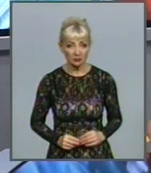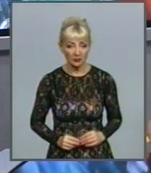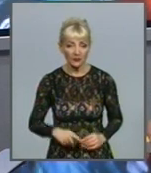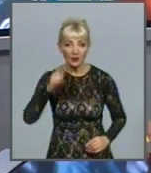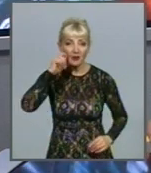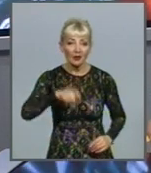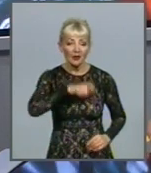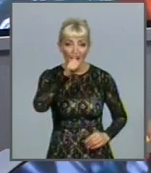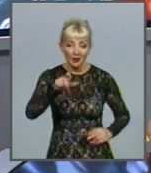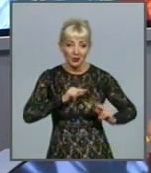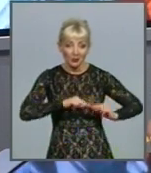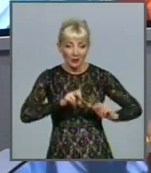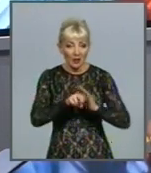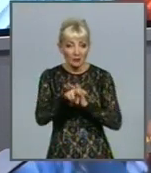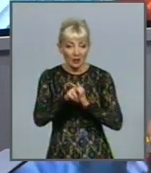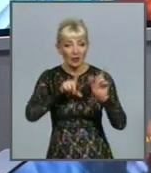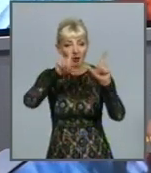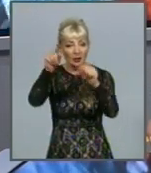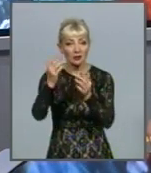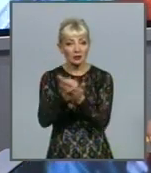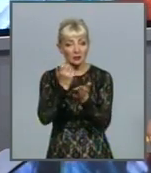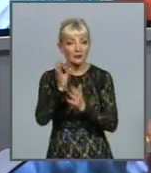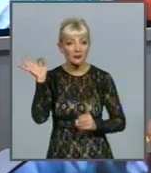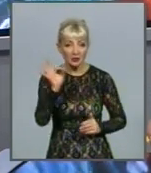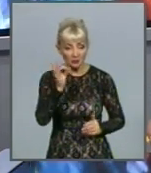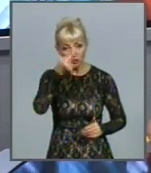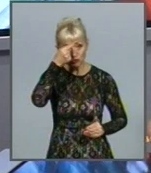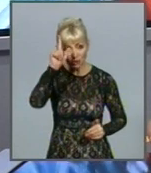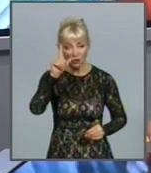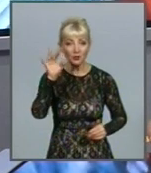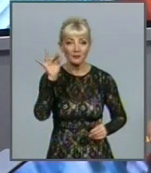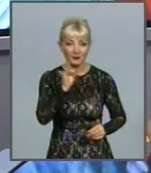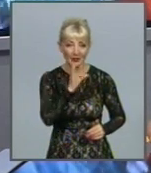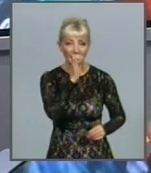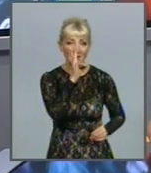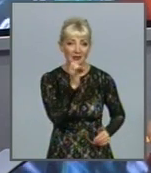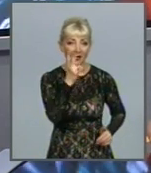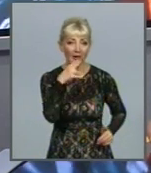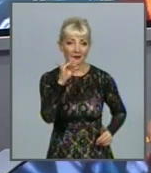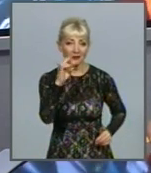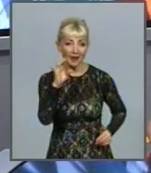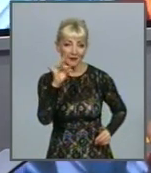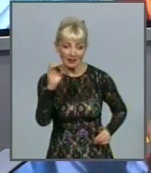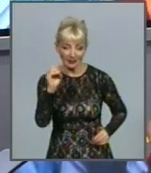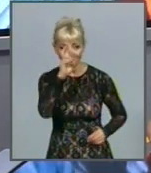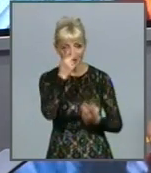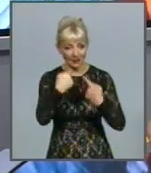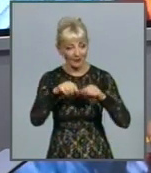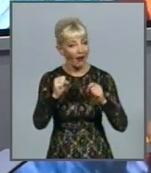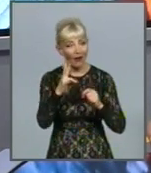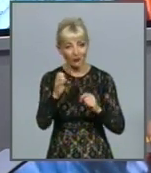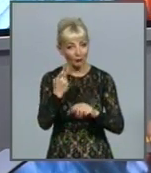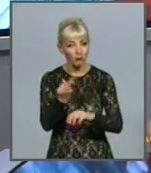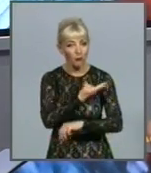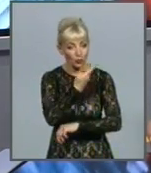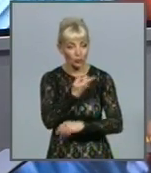Українські трудові мігранти їдуть на заробітки у Німеччину, Чехію та скандинавські країни, а не у Польщу. На думку експертів,